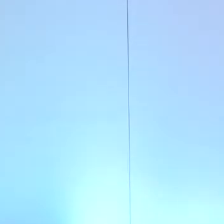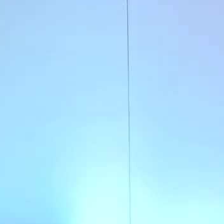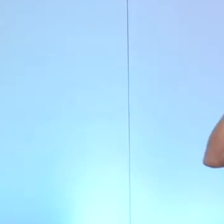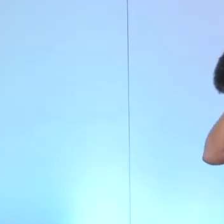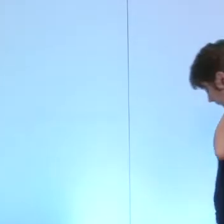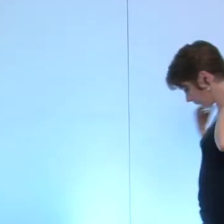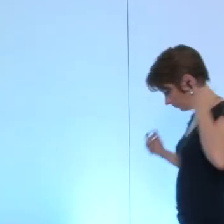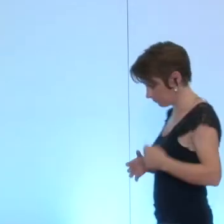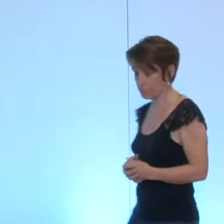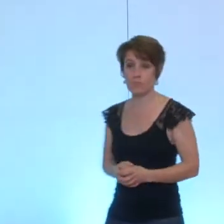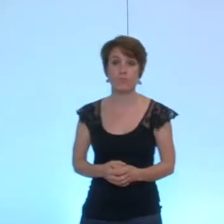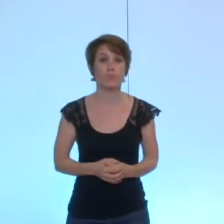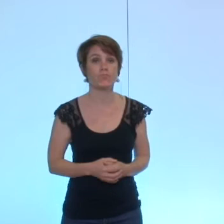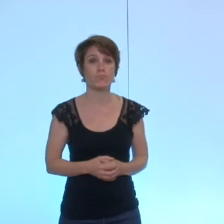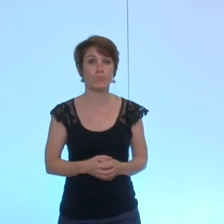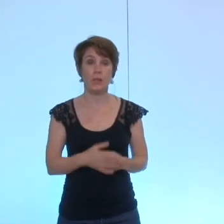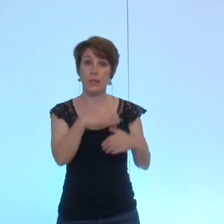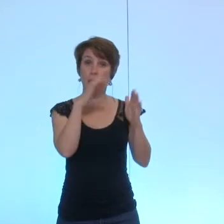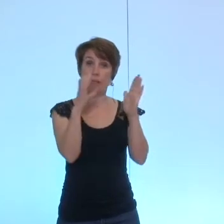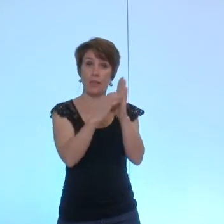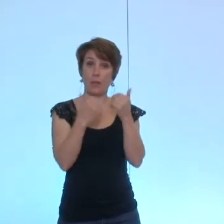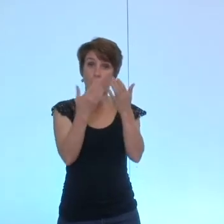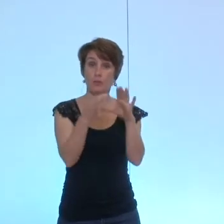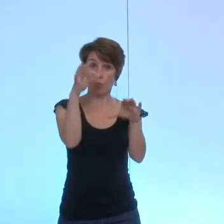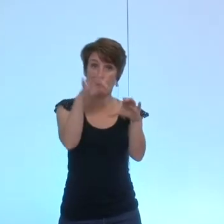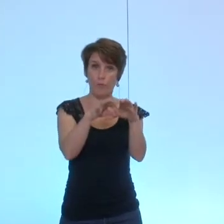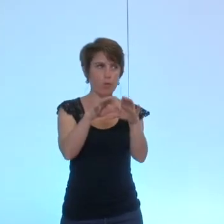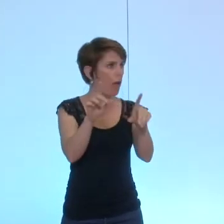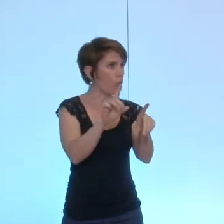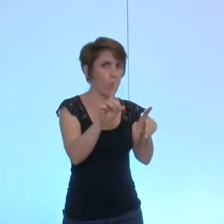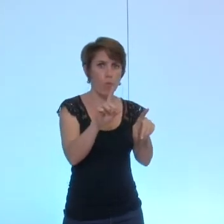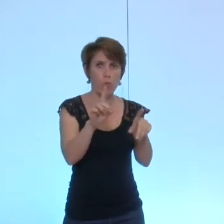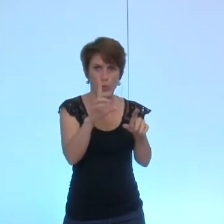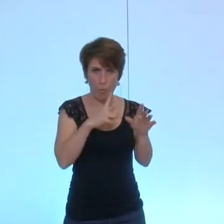je mets cette délibération aux voix ah non il y avait un amendement